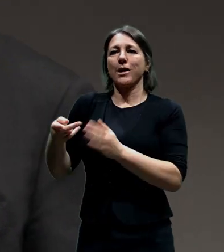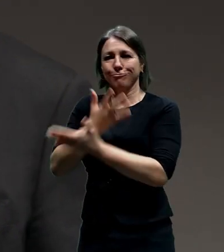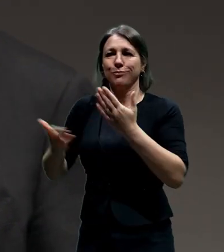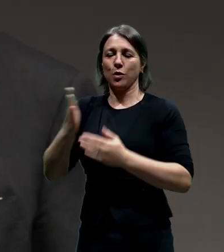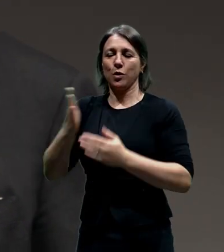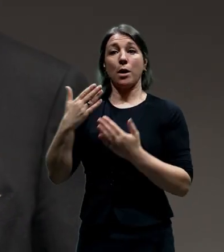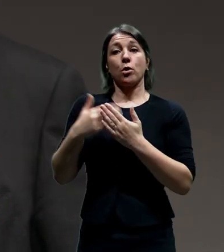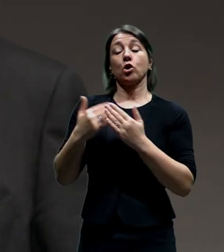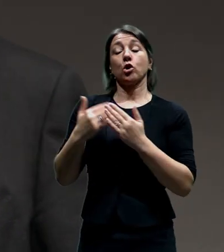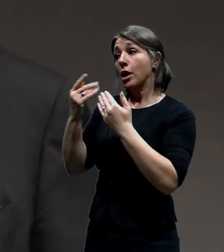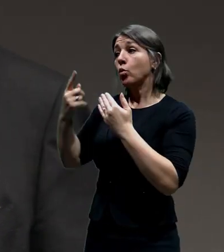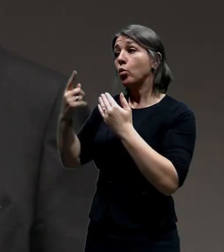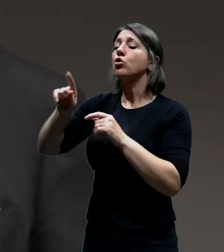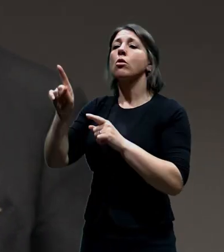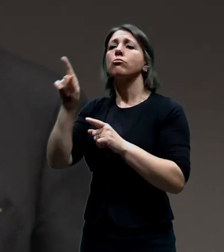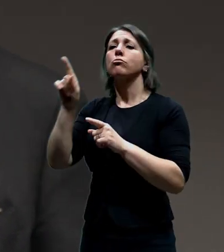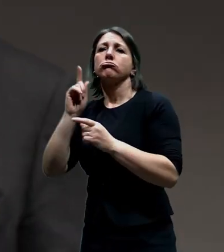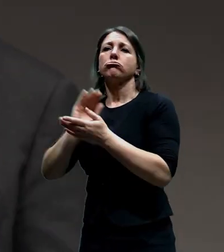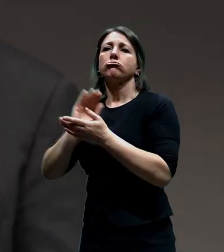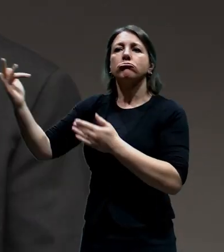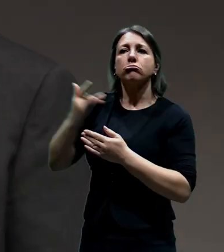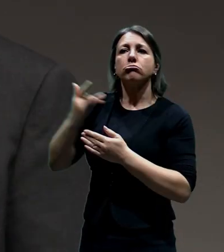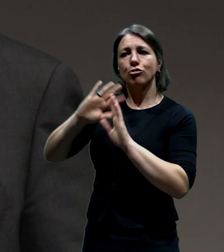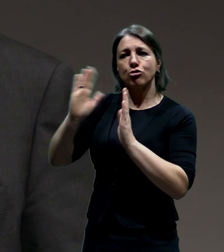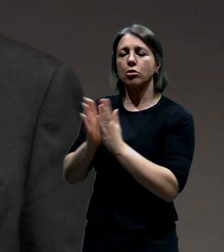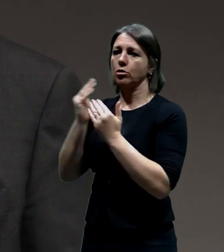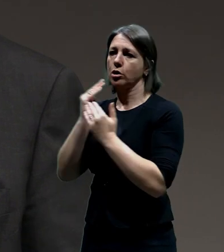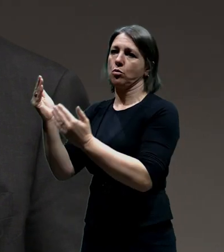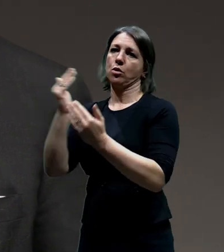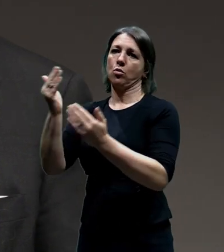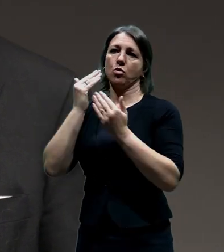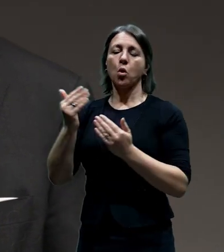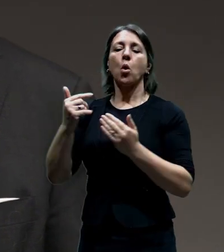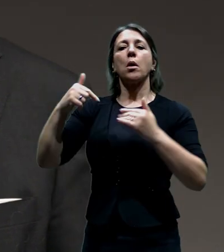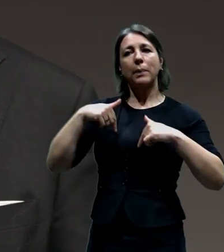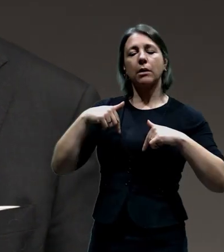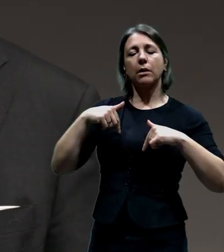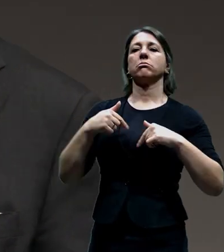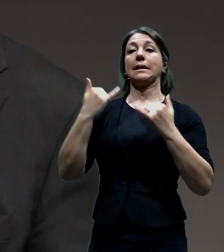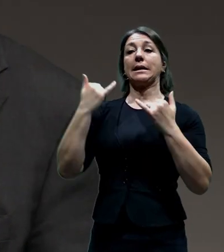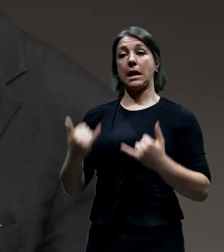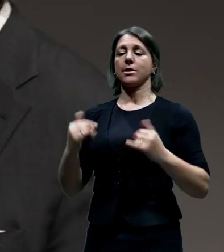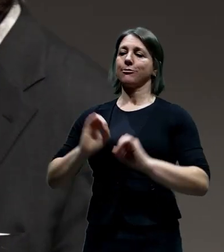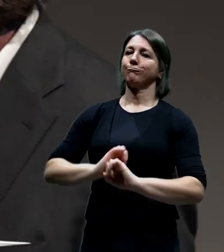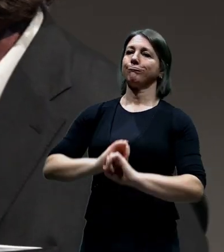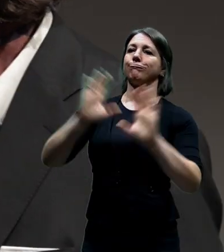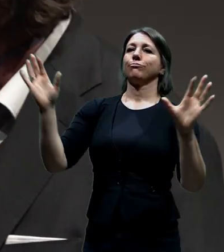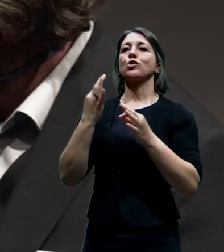se o nás starají, tak, aby my jsme s vámi mohli sdílet vize Prahy.